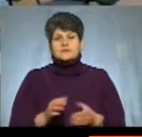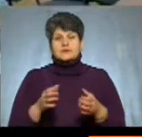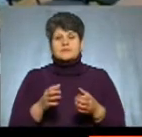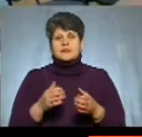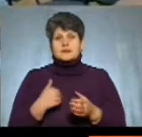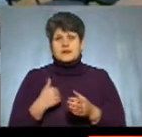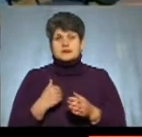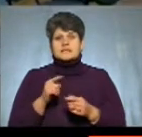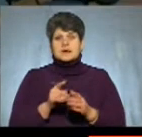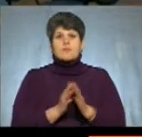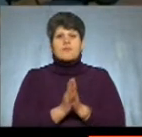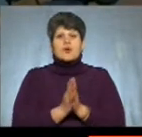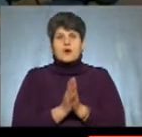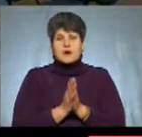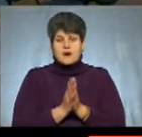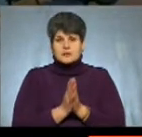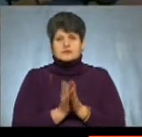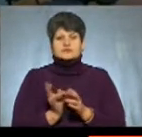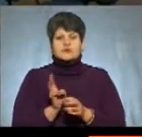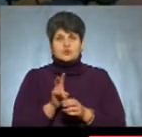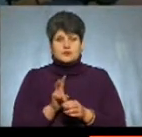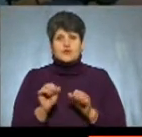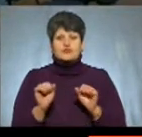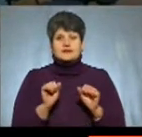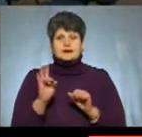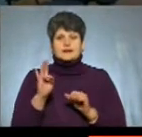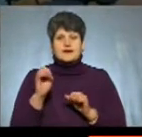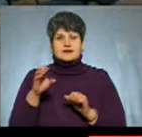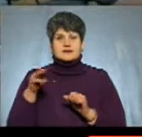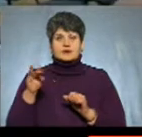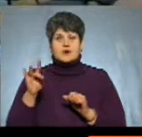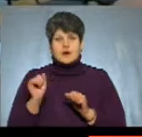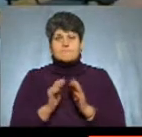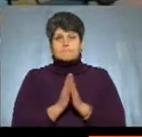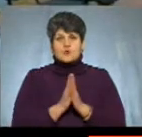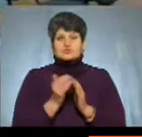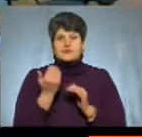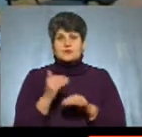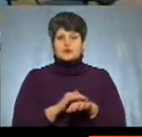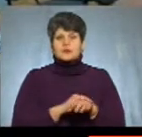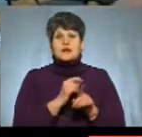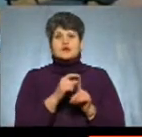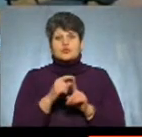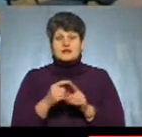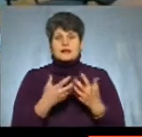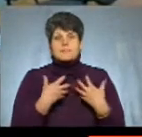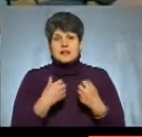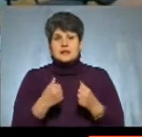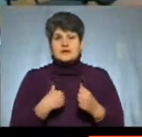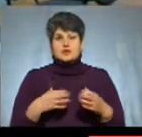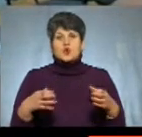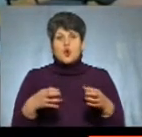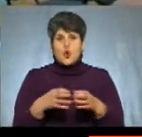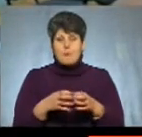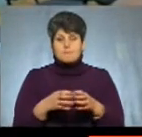з таким проханням звернулися до владика Нестора, просимо вашого благословіння прийняти нашу громаду